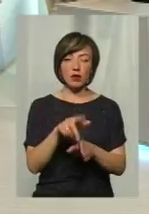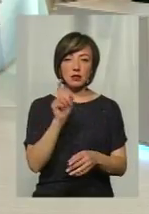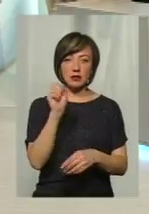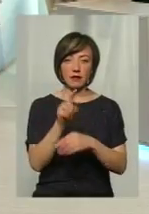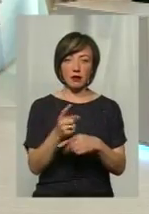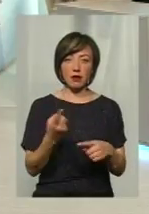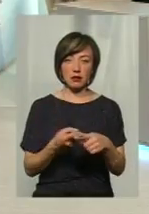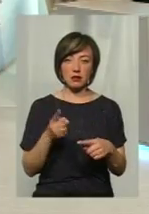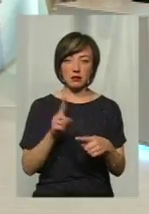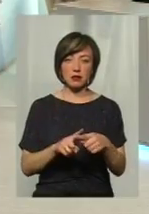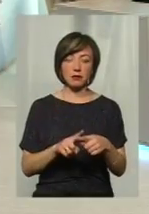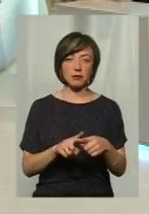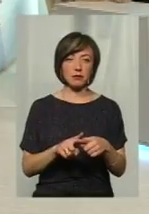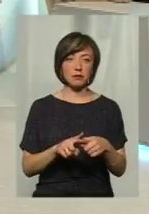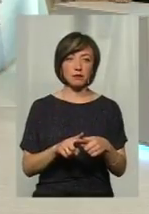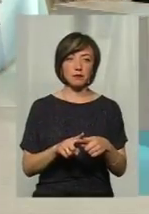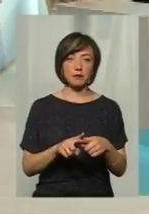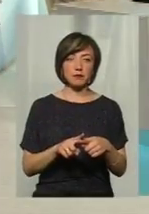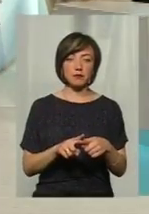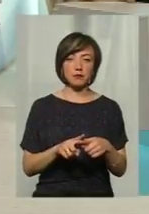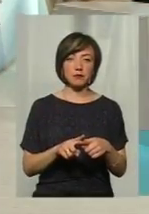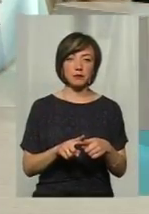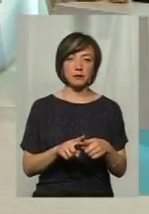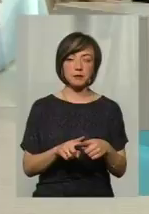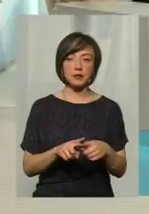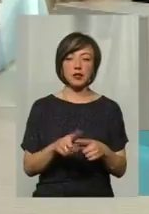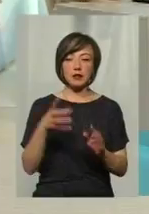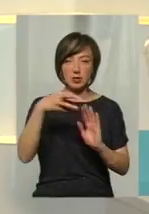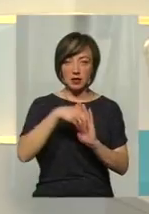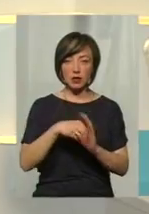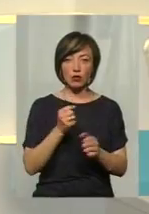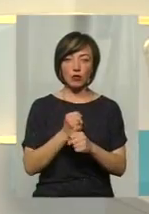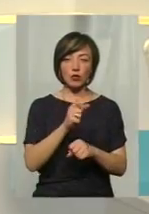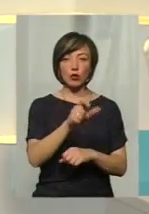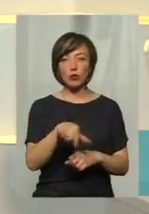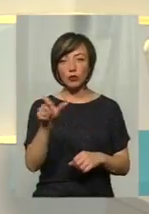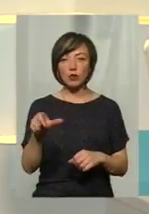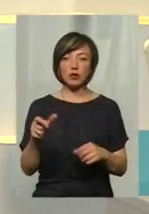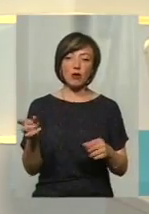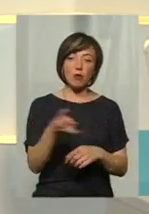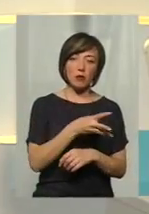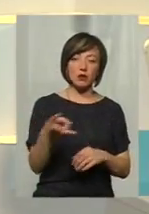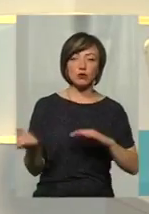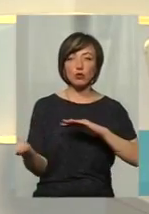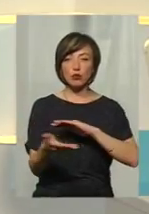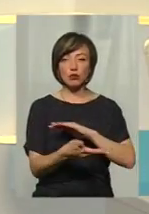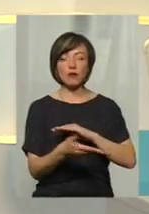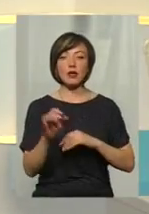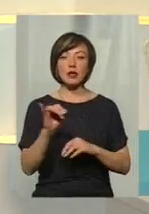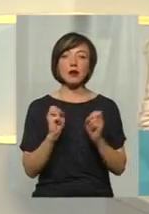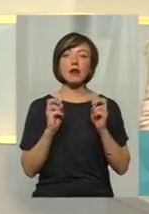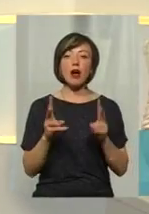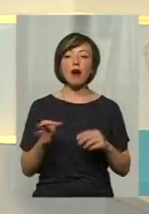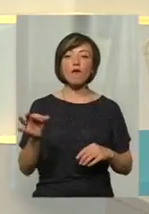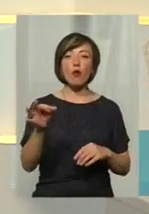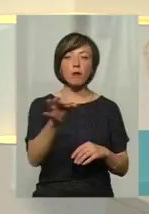саме така частина, що задіяти у ці гербіциди, оприскування, скошування? І як